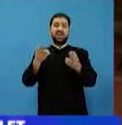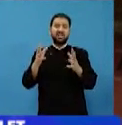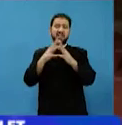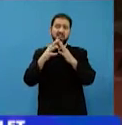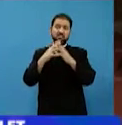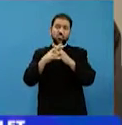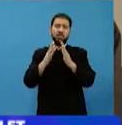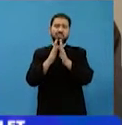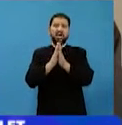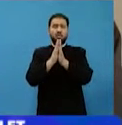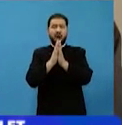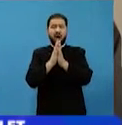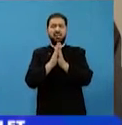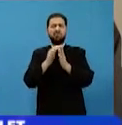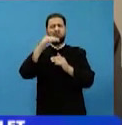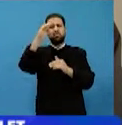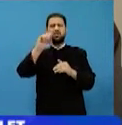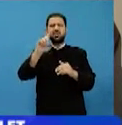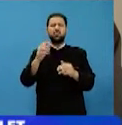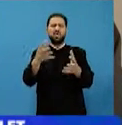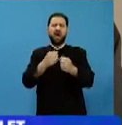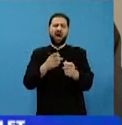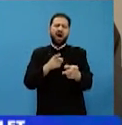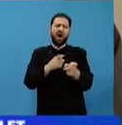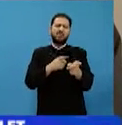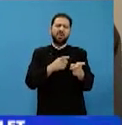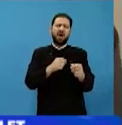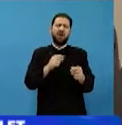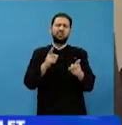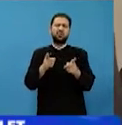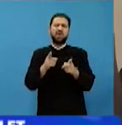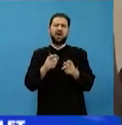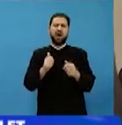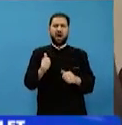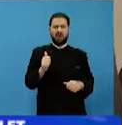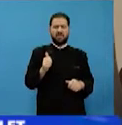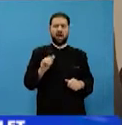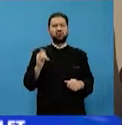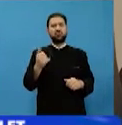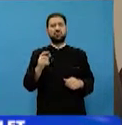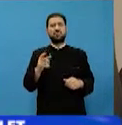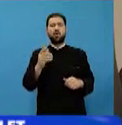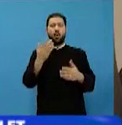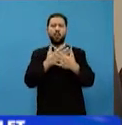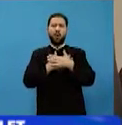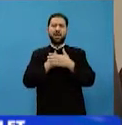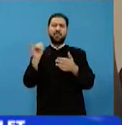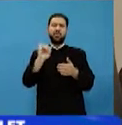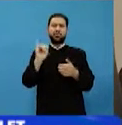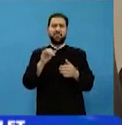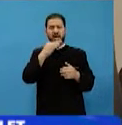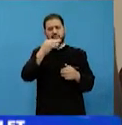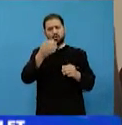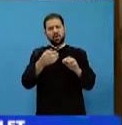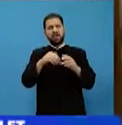ia arma în mână și să nu ucidă pe nimeni în război. Chiar mărturisește acest lucru în viața sa. Și în cuvântările